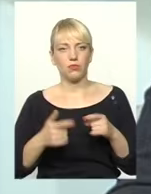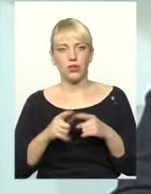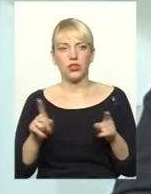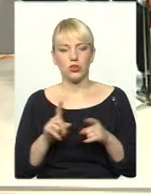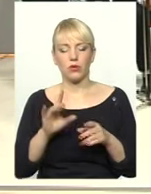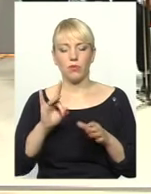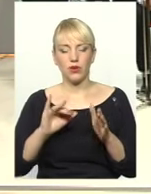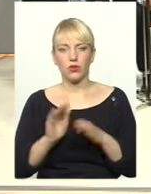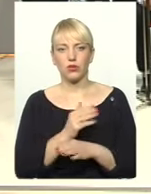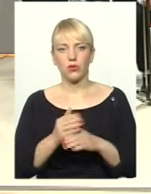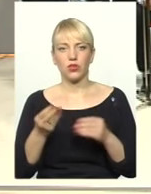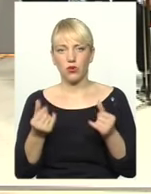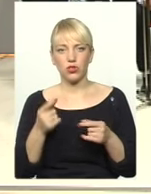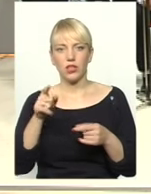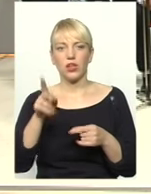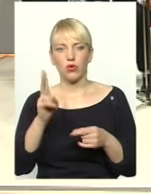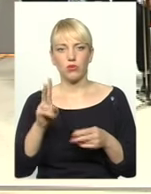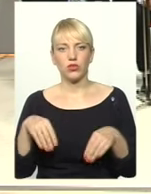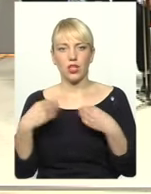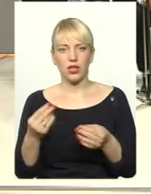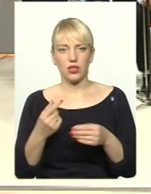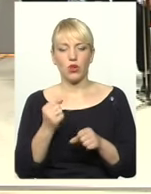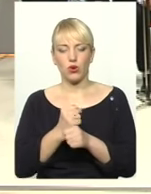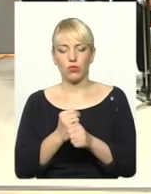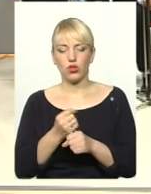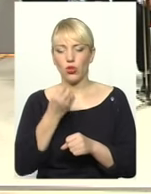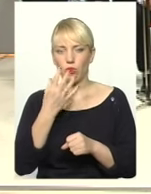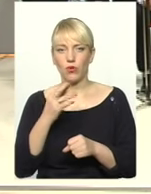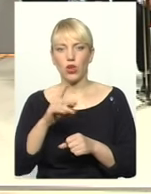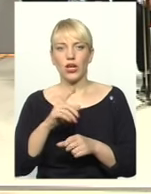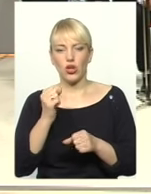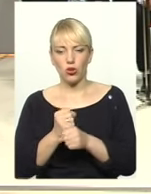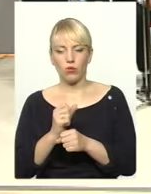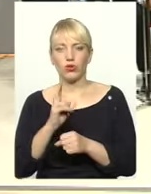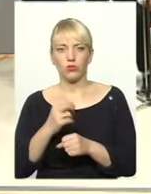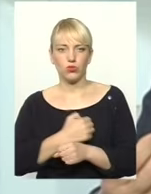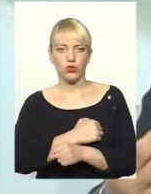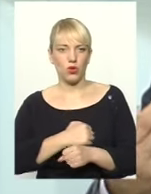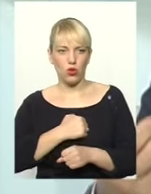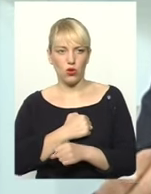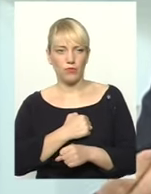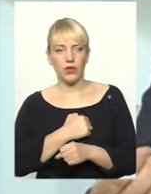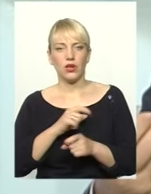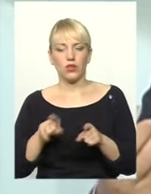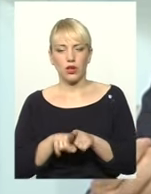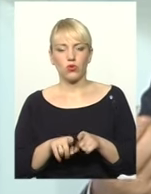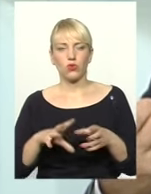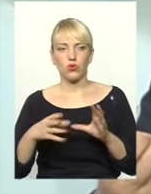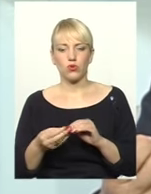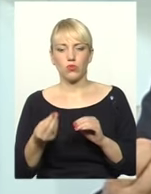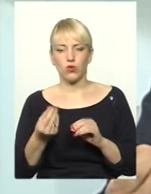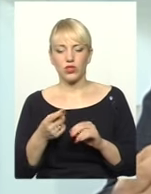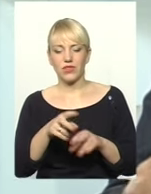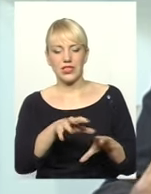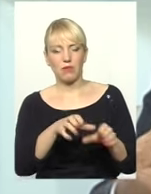розподілі коштів ти комусь даєш, ти робиш добро, забувайте і робиш зло в той же саме, бо таку же суму коштів ти вивлучаєш з